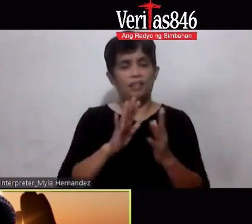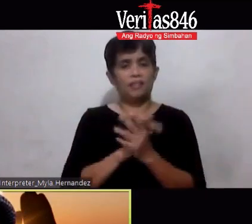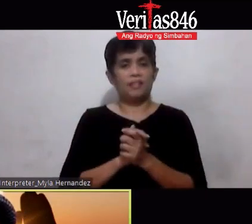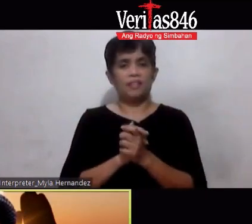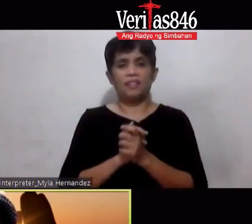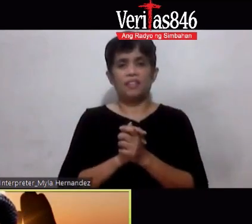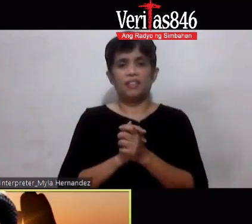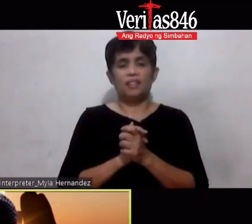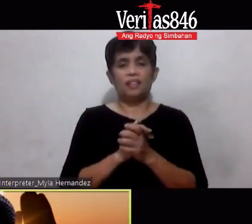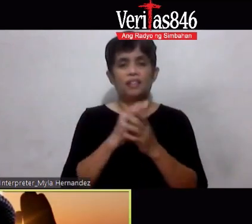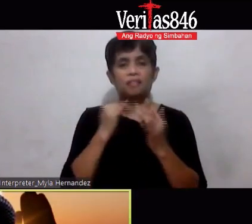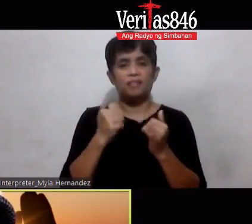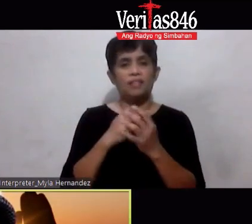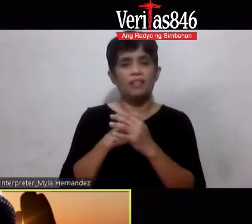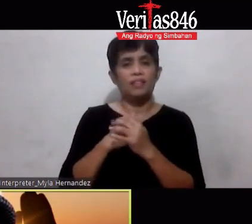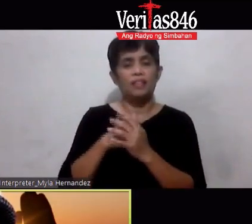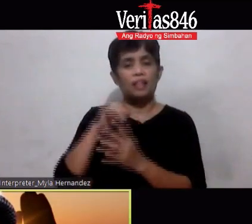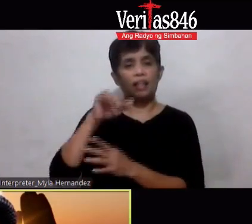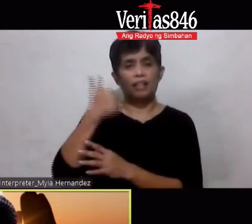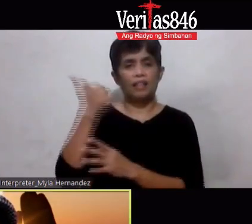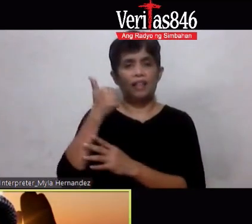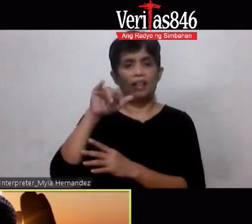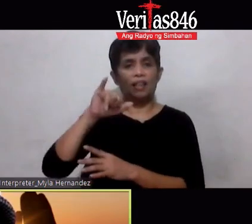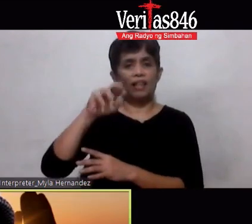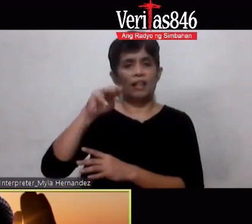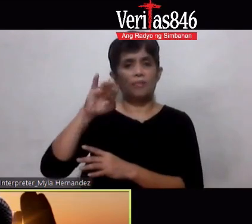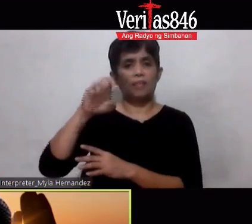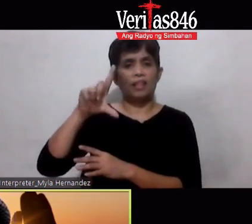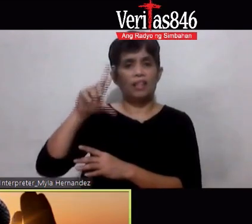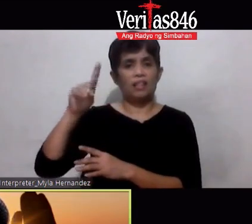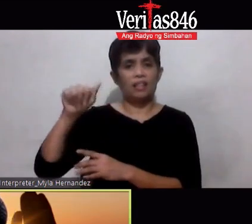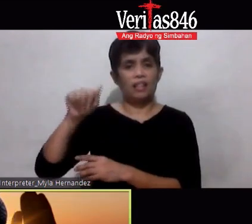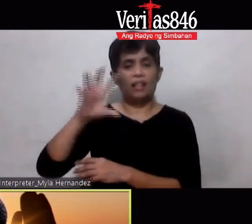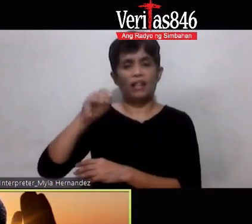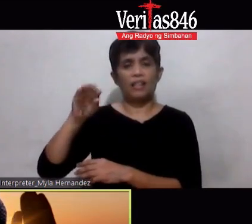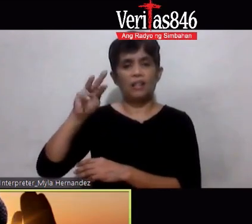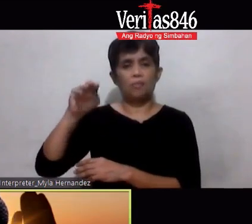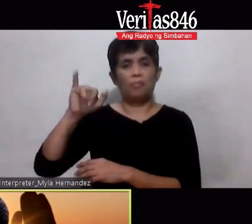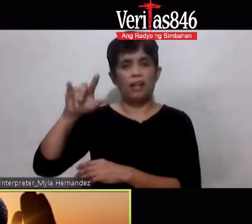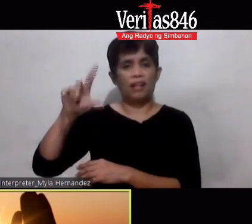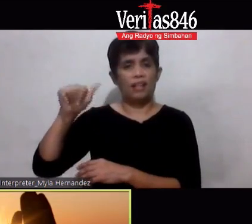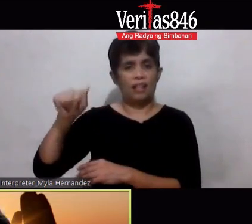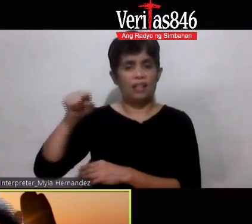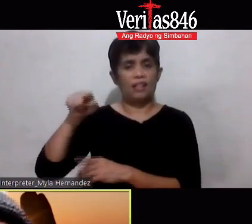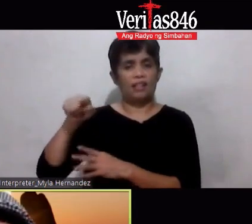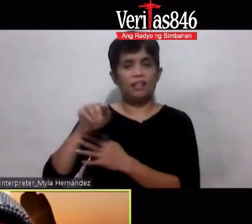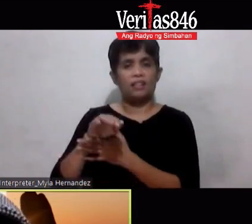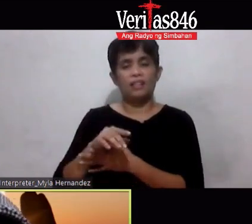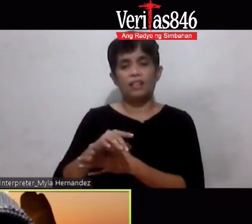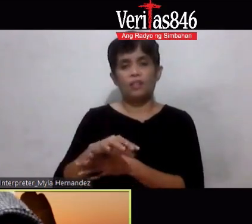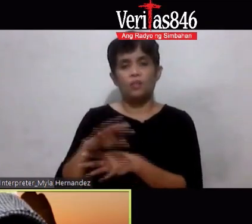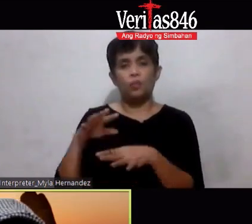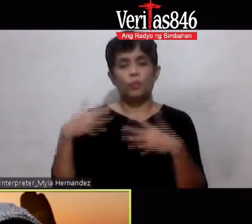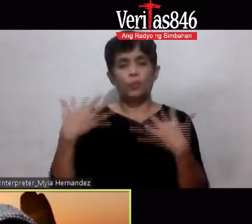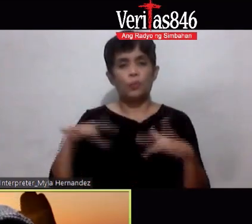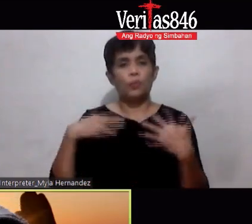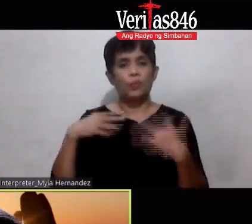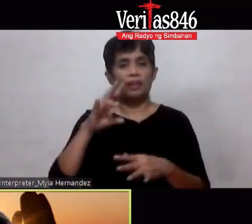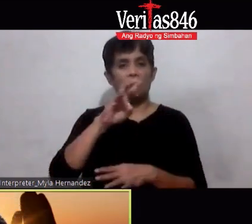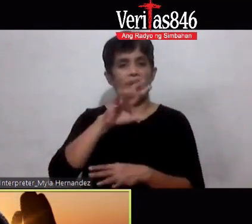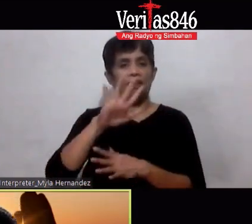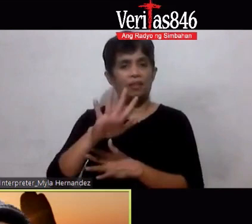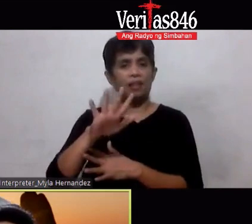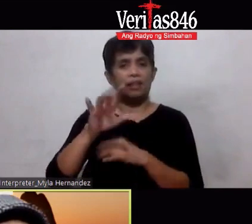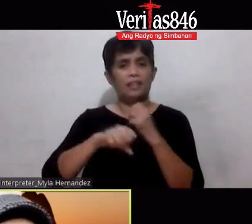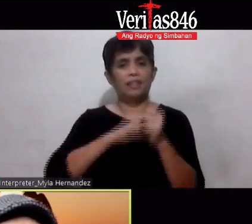mga reseller ganun din si Imelda Barcelles and Myla Bulalake ganun ba wow 75 years old pwede maging reseller